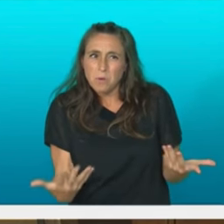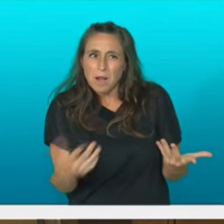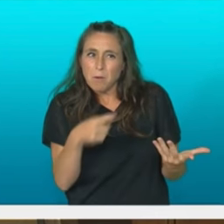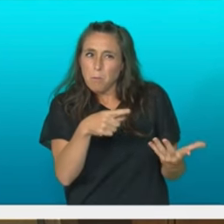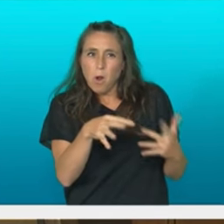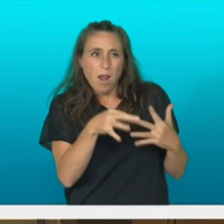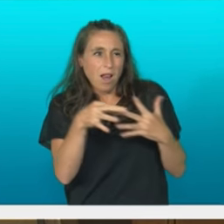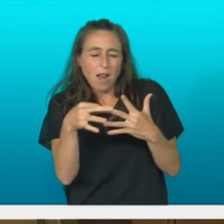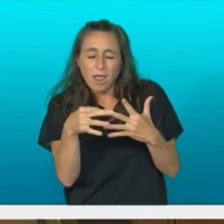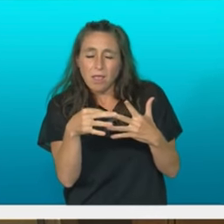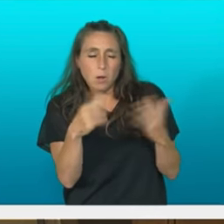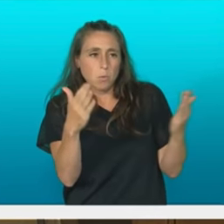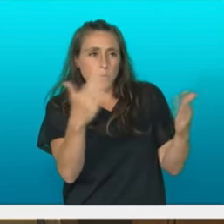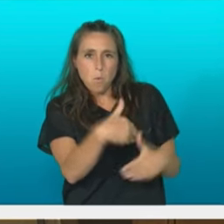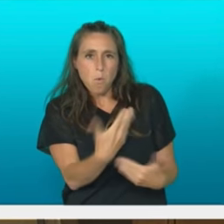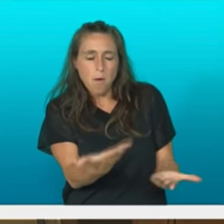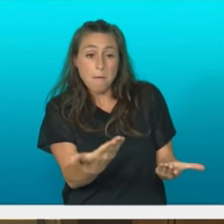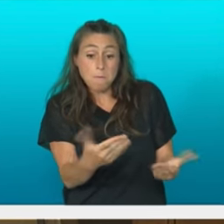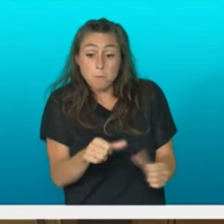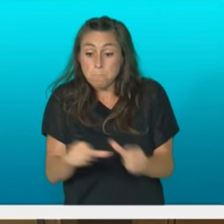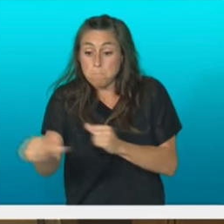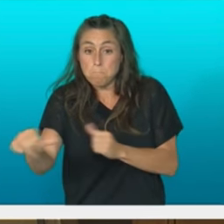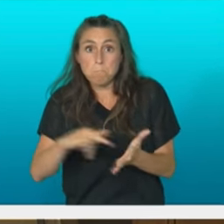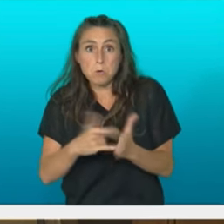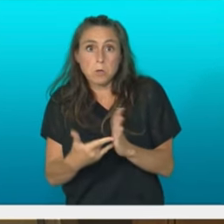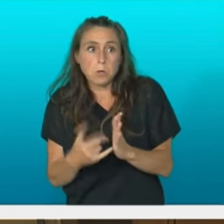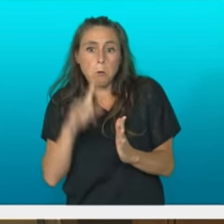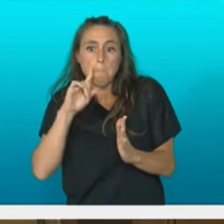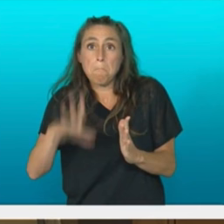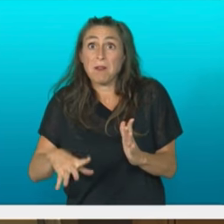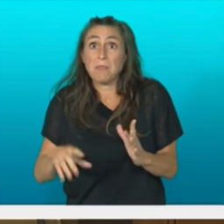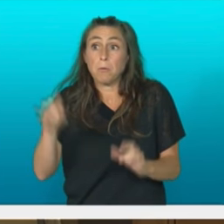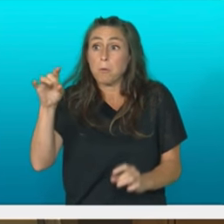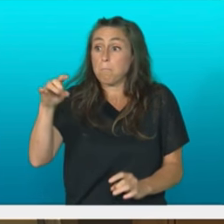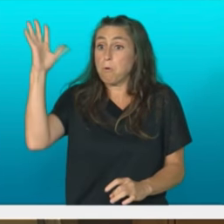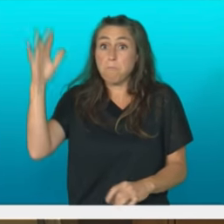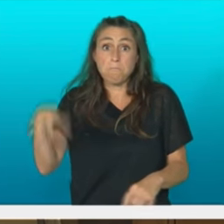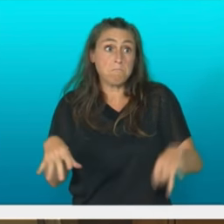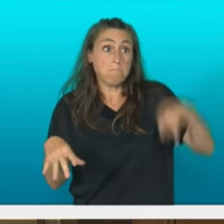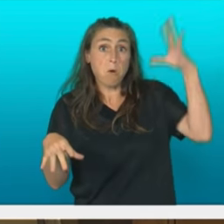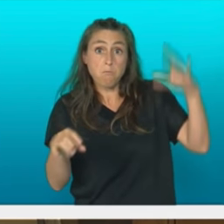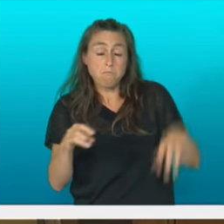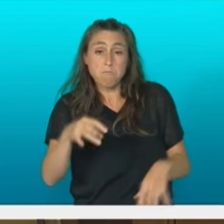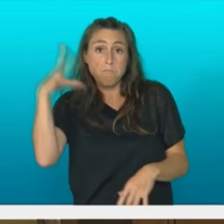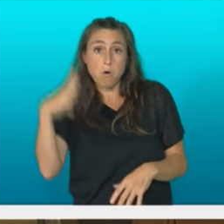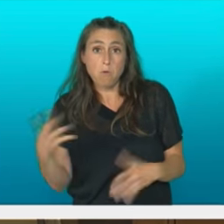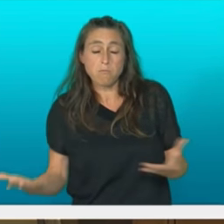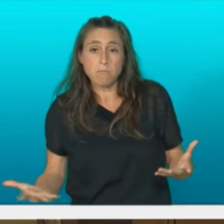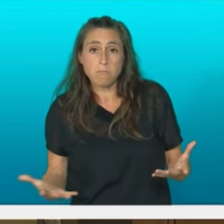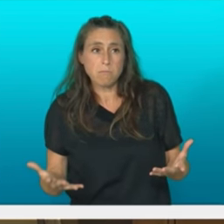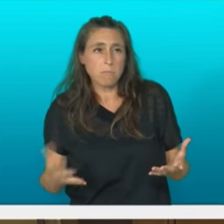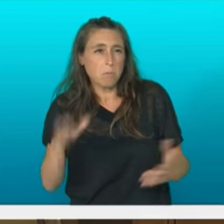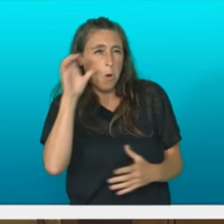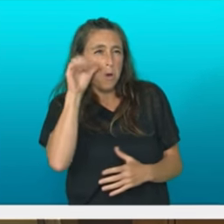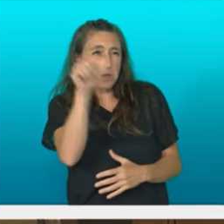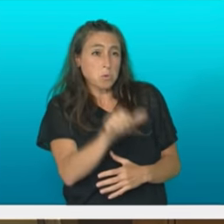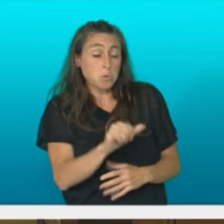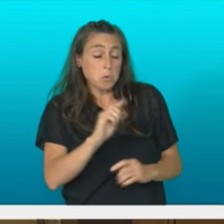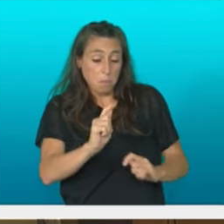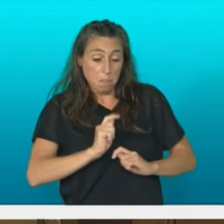etorkizuneko proiektuak baino su artifizialak iduditu zaizkit gaur hemen entzunditu daanak.